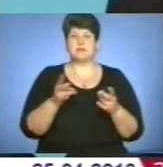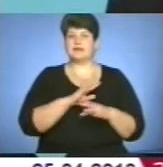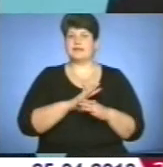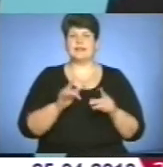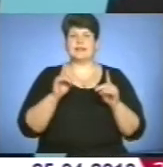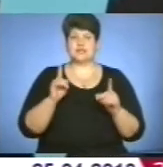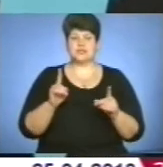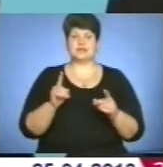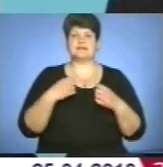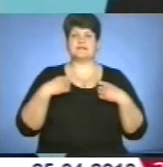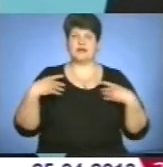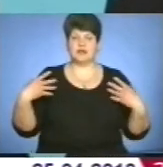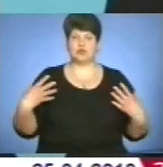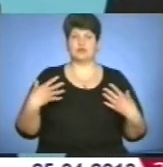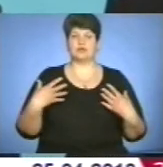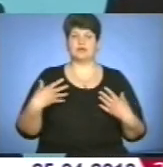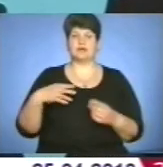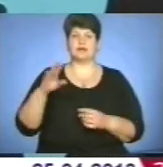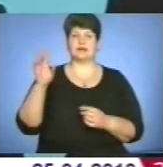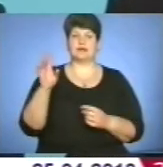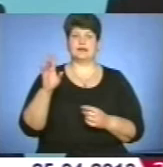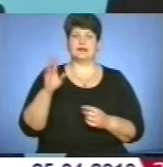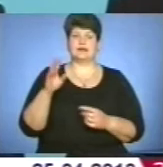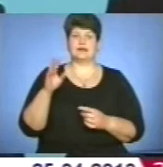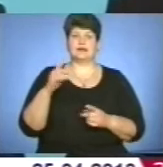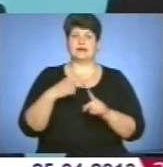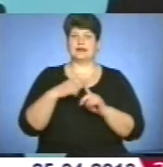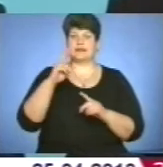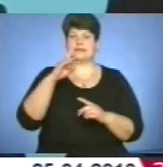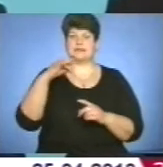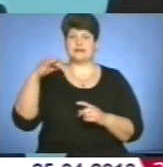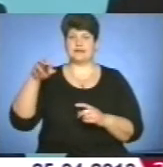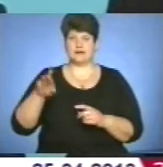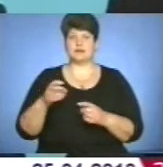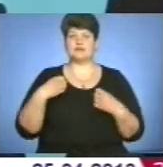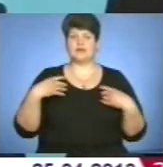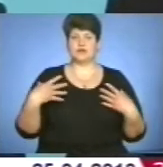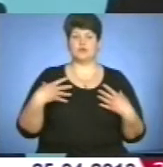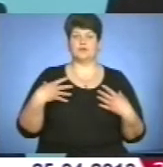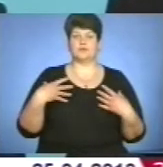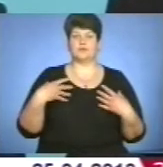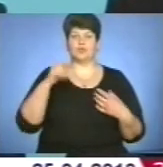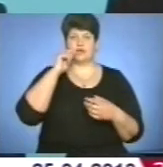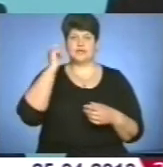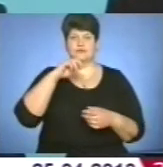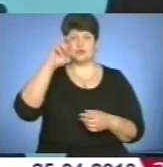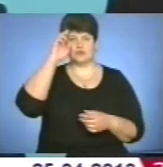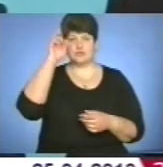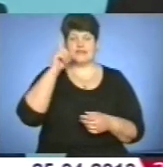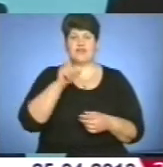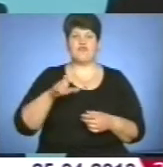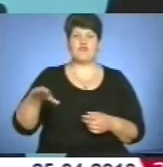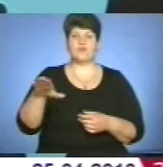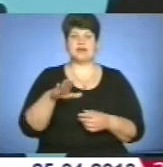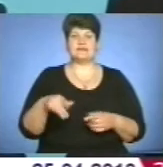свято християн, але як свято торжества української державності і європейської